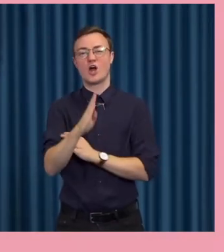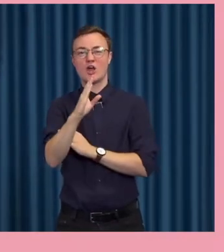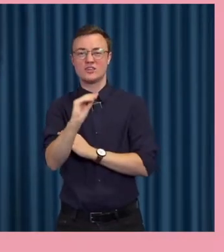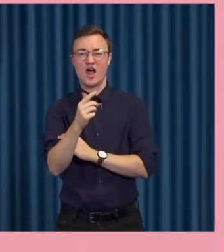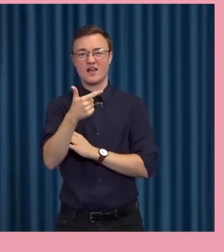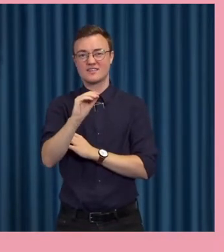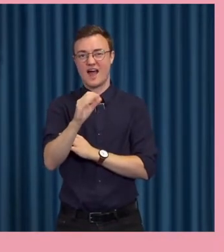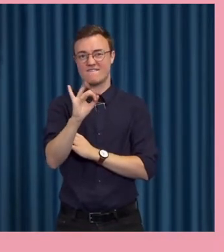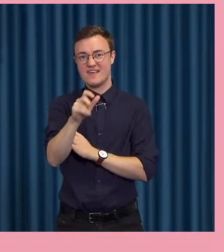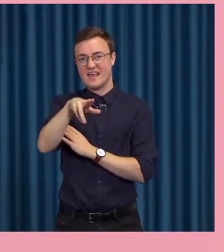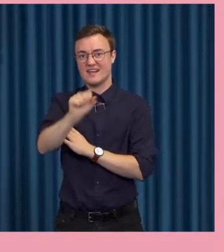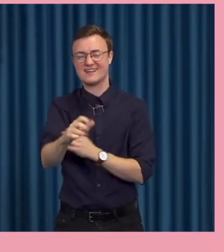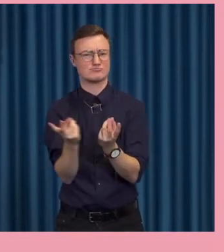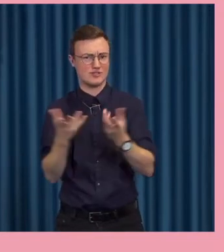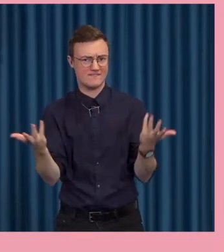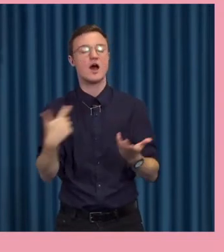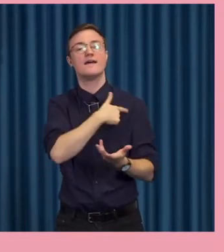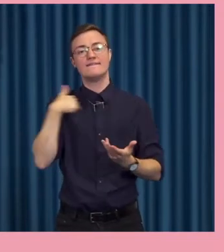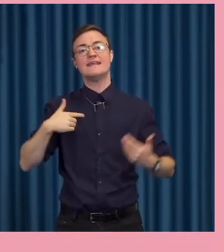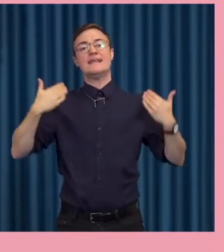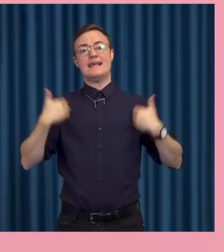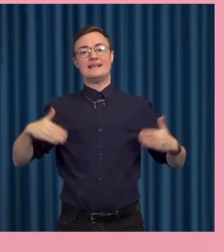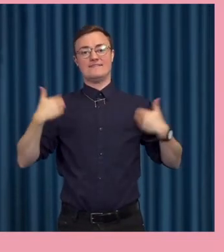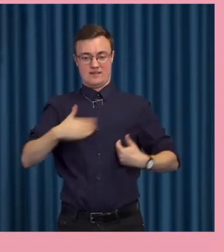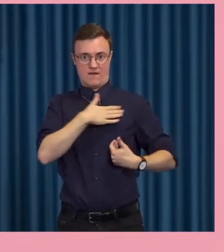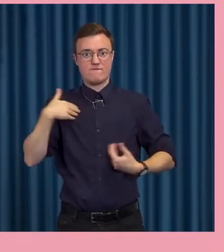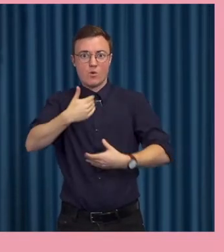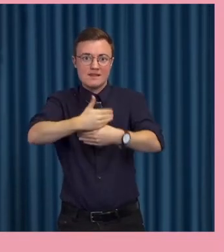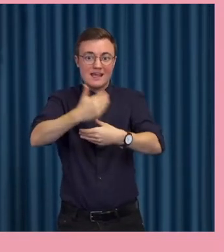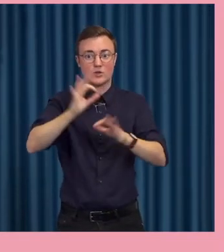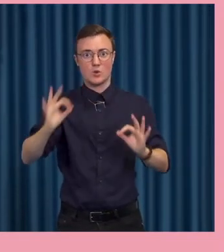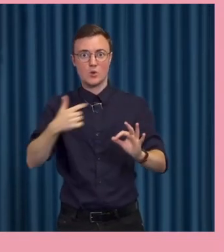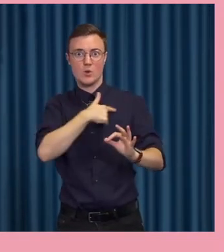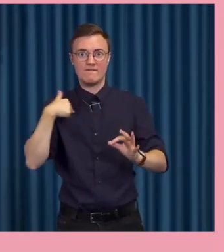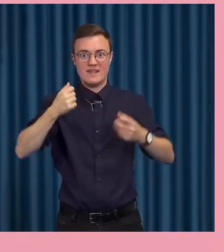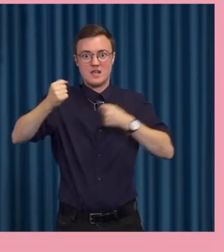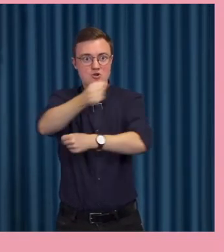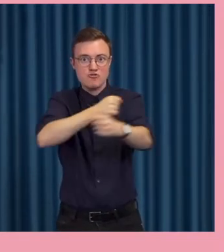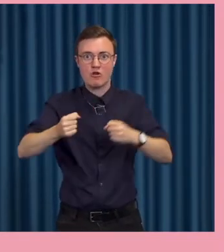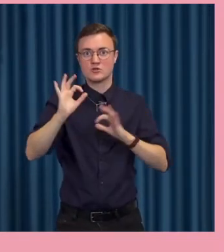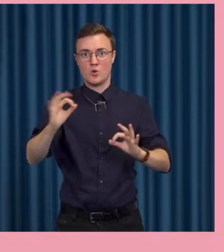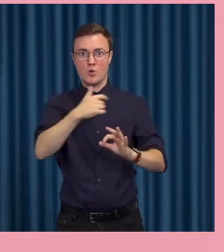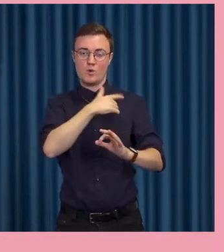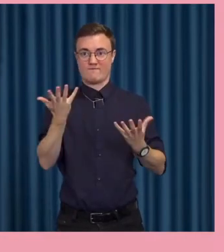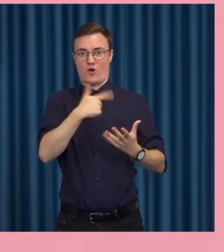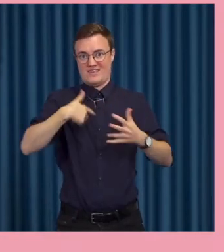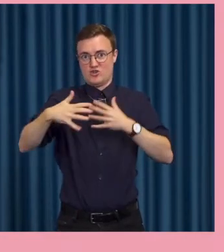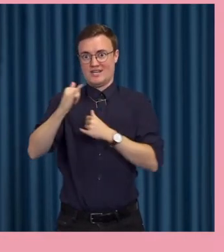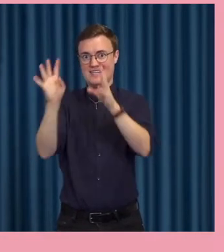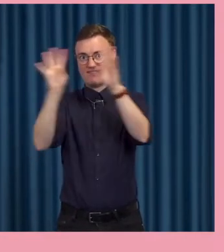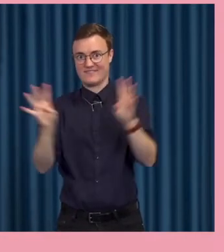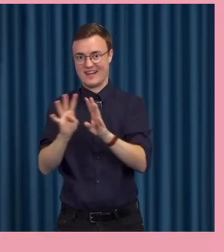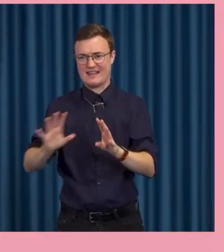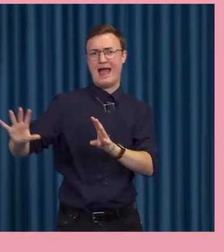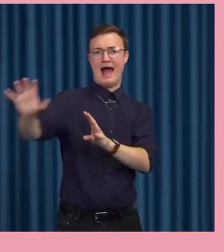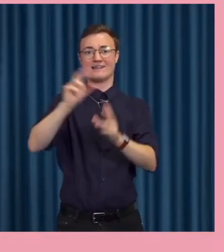begrepp. vill säga att vi som individer och vårt beteende, vår rörelse, geografin, hur vi för oss, våra preferenser, allt det blir som